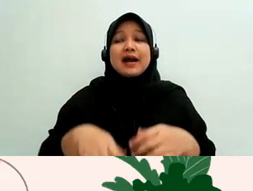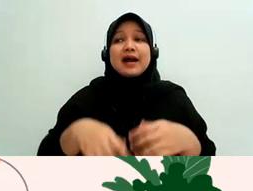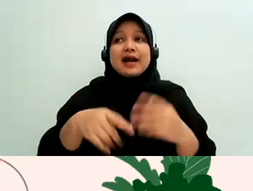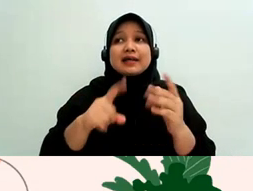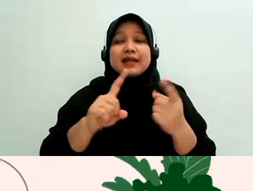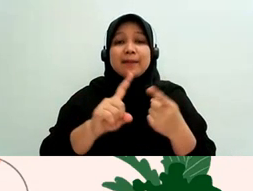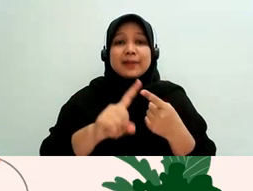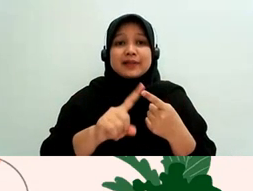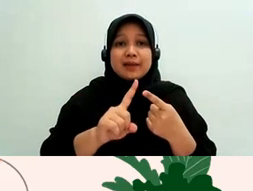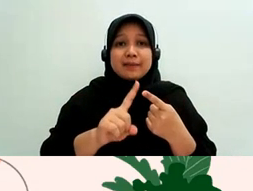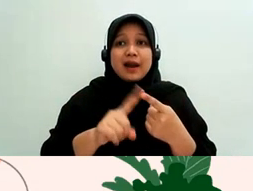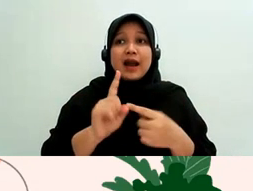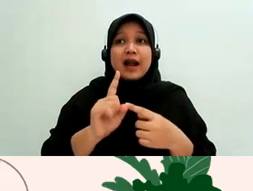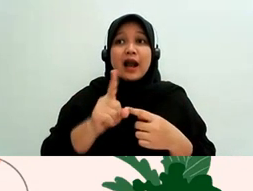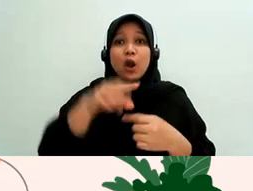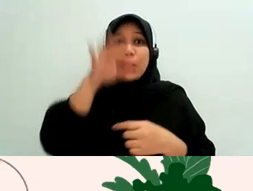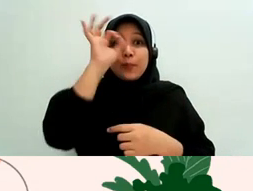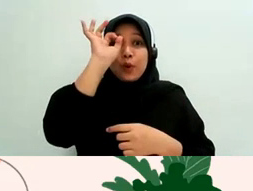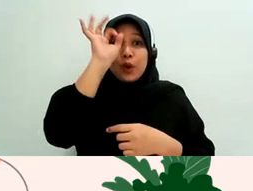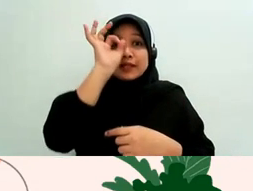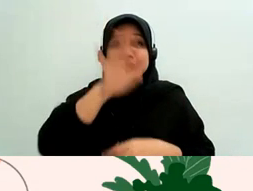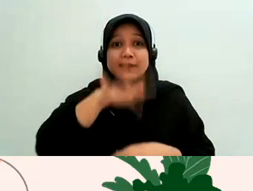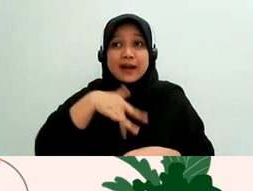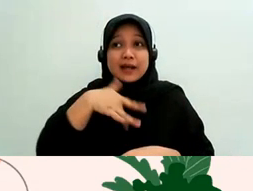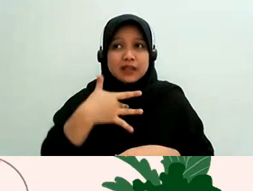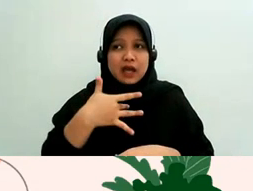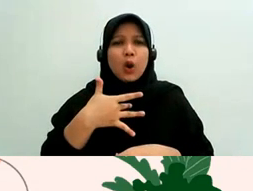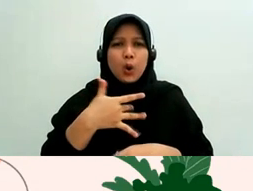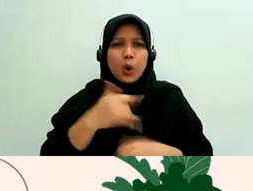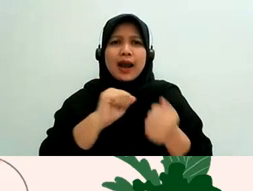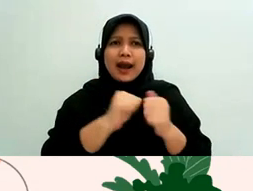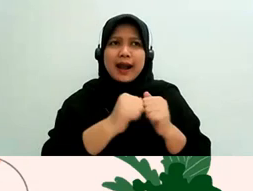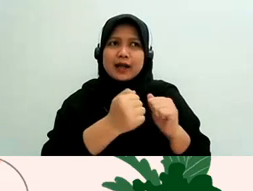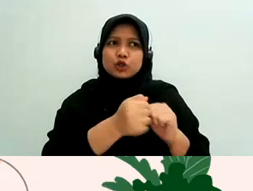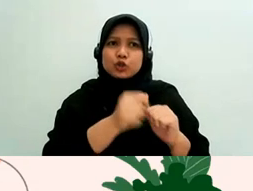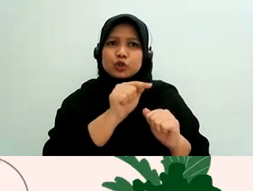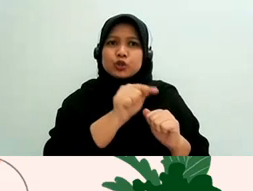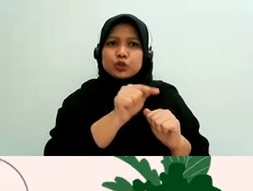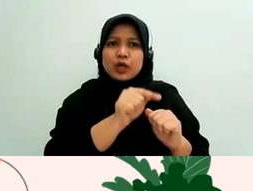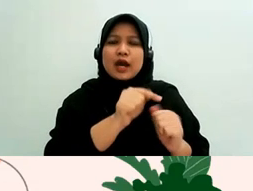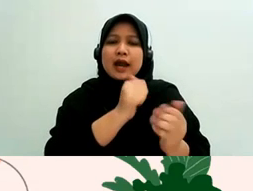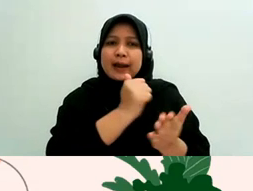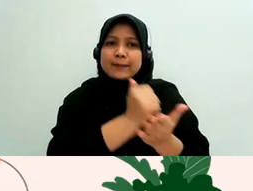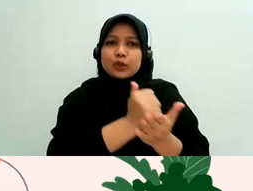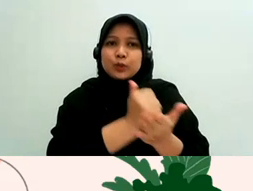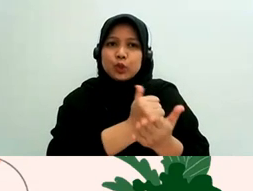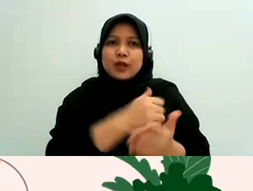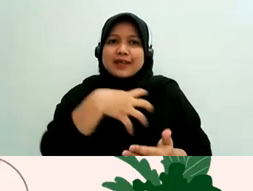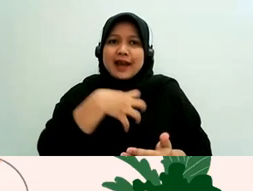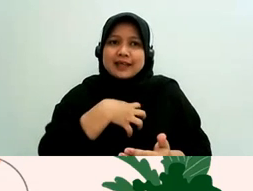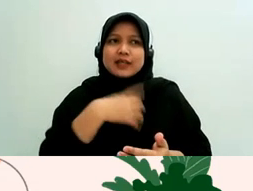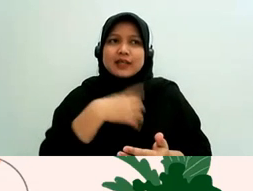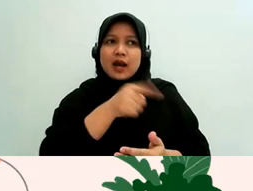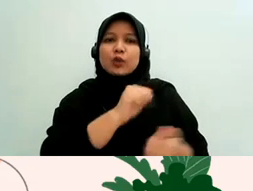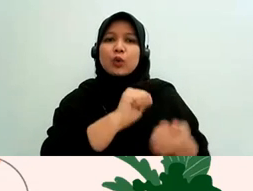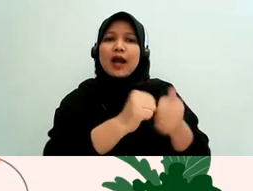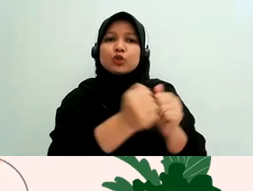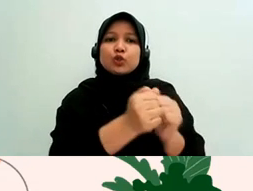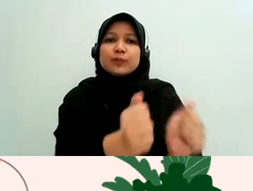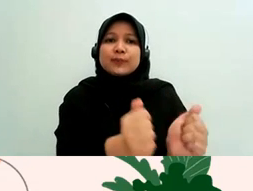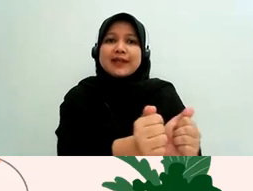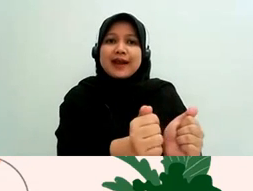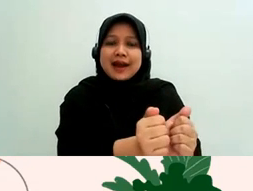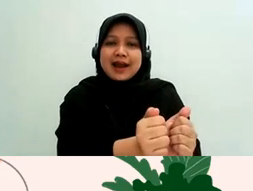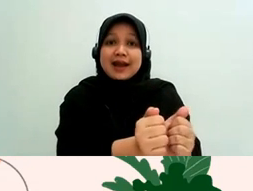merasa suatu peristiwa itu sudah cukup yakin bahwa suatu peristiwa itu adalah peristiwa pidana jadi kan sebelum